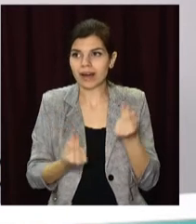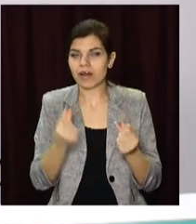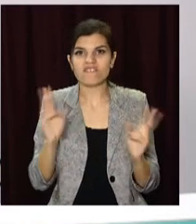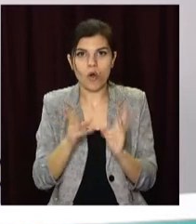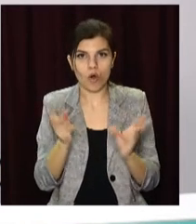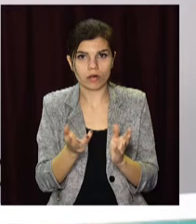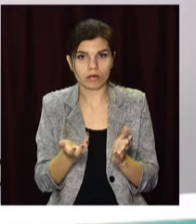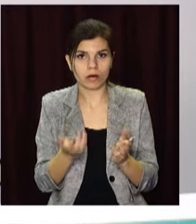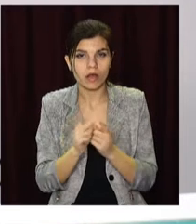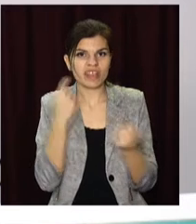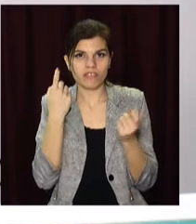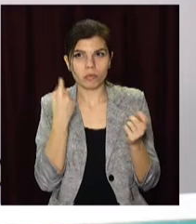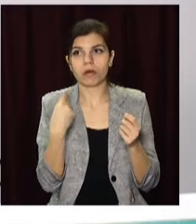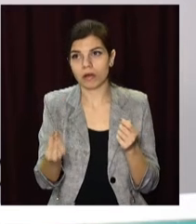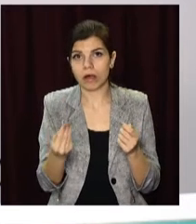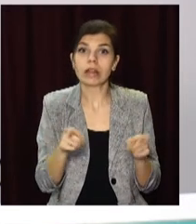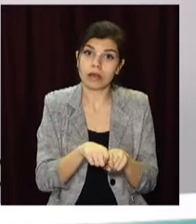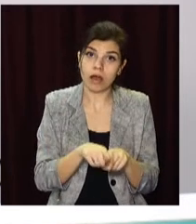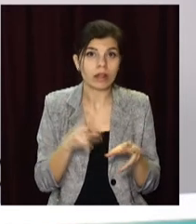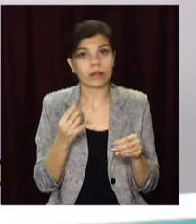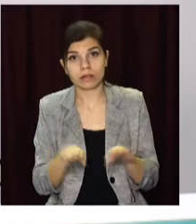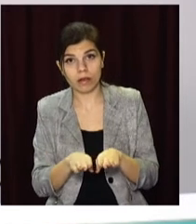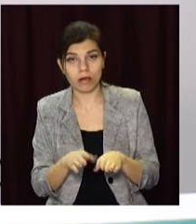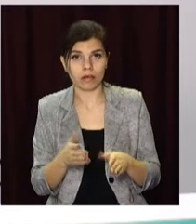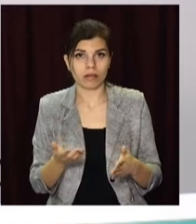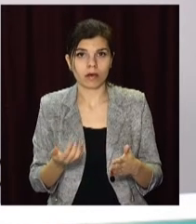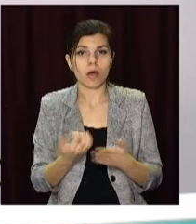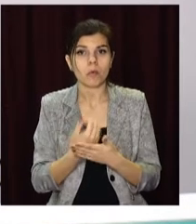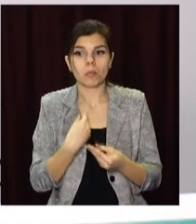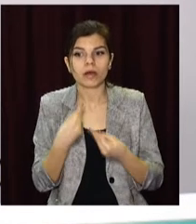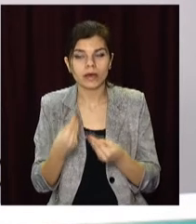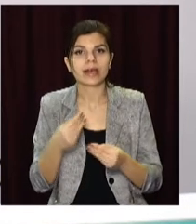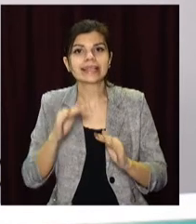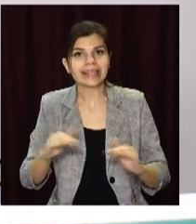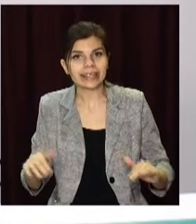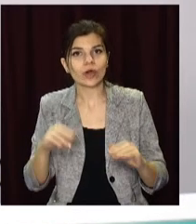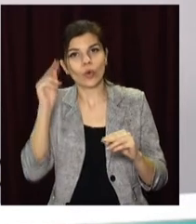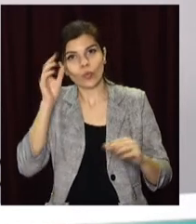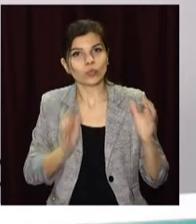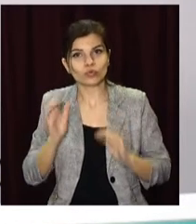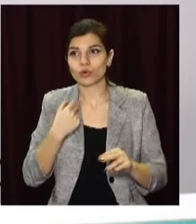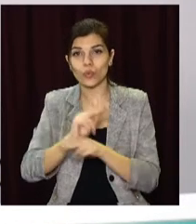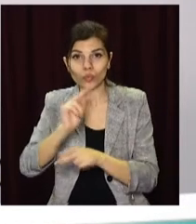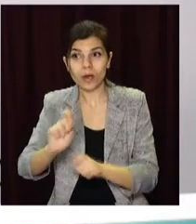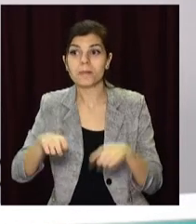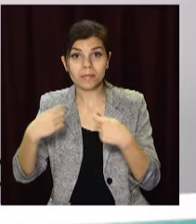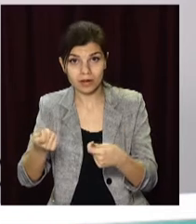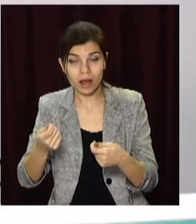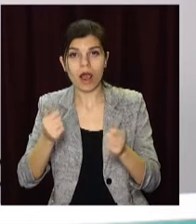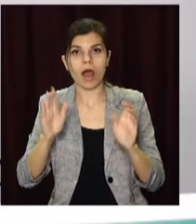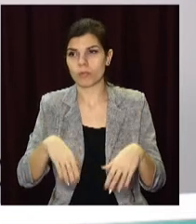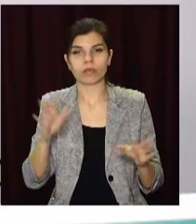інформація, вона йде до першу чергу, до найдорожчого, до наших дітей, студентів, учнів, які вчаться. Як ми можемо